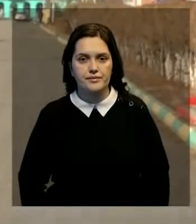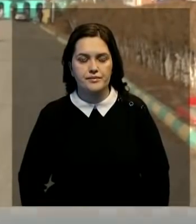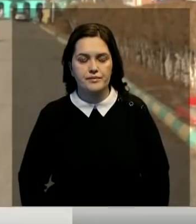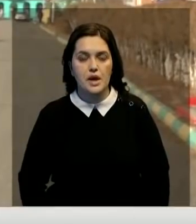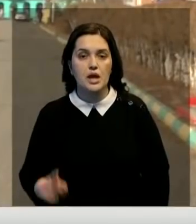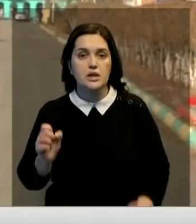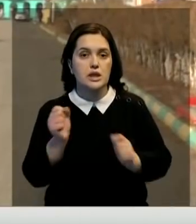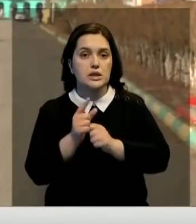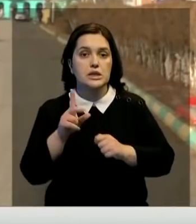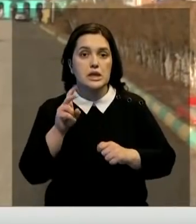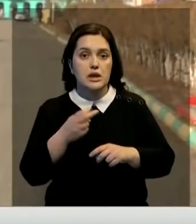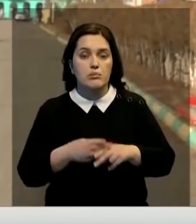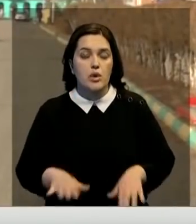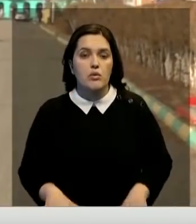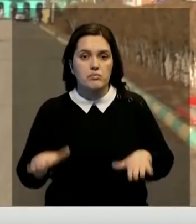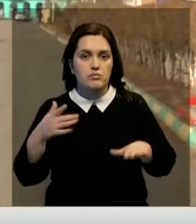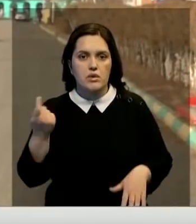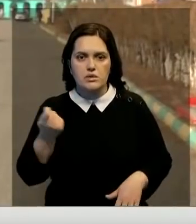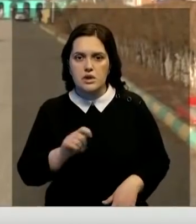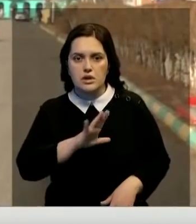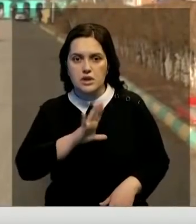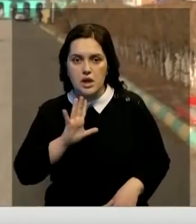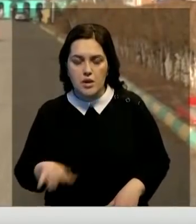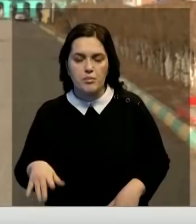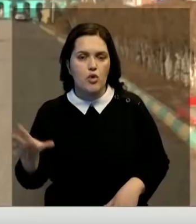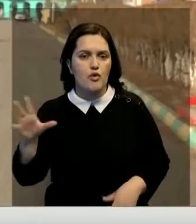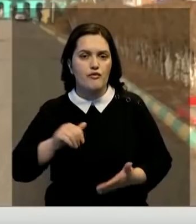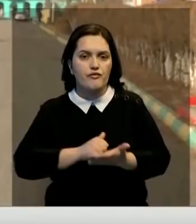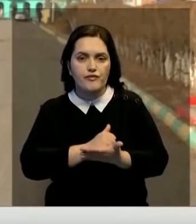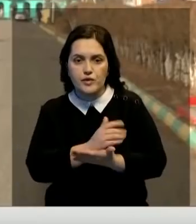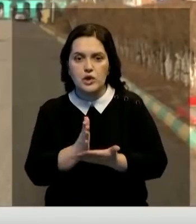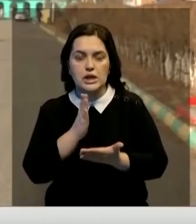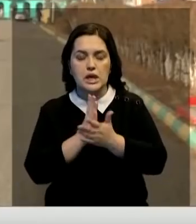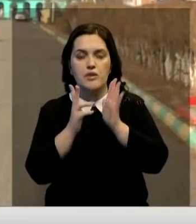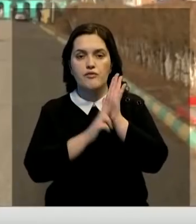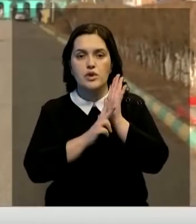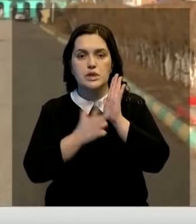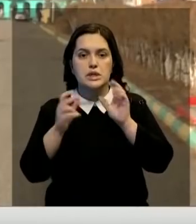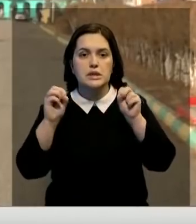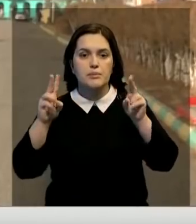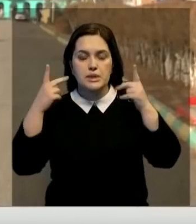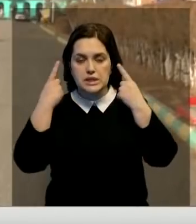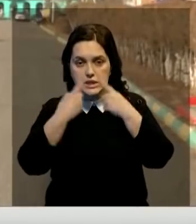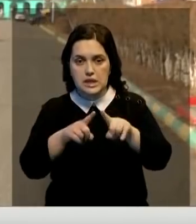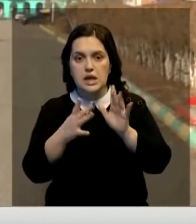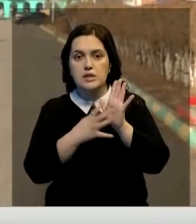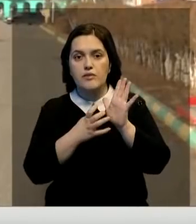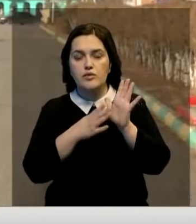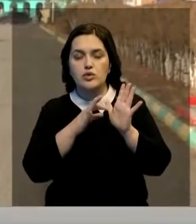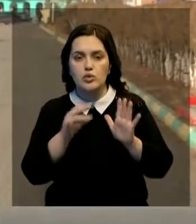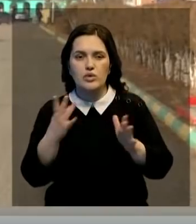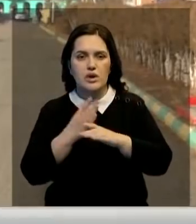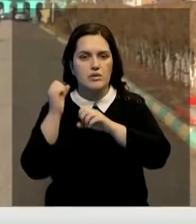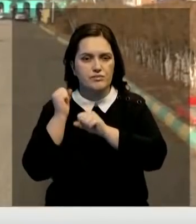За 11 лет угрозы подтопления ни разу не возникало. В районе есть всё необходимое. 83 спецтехники, свыше 900 тонн инертного